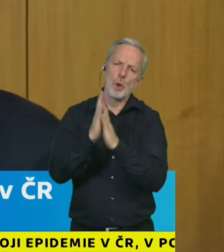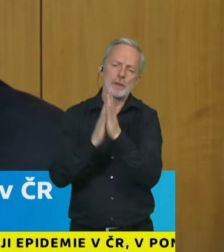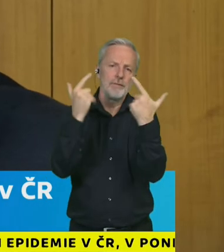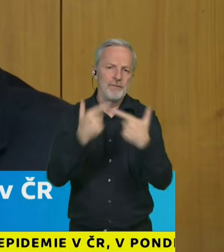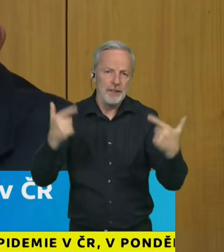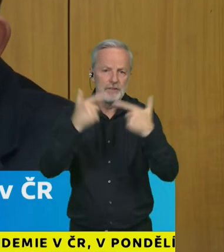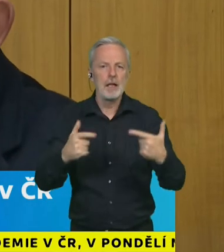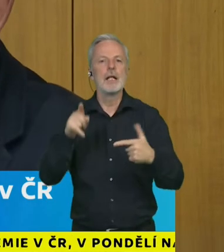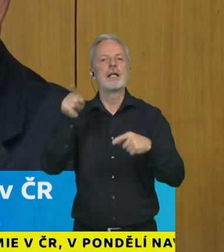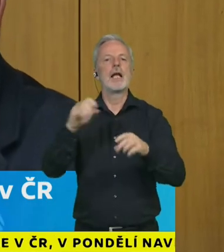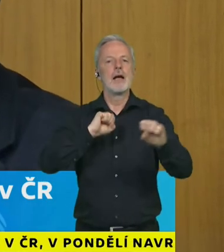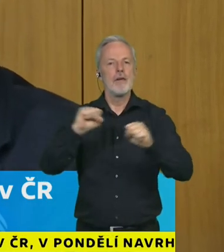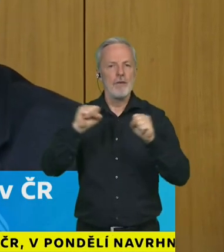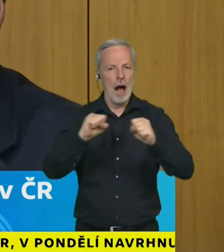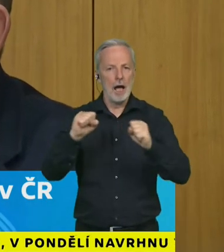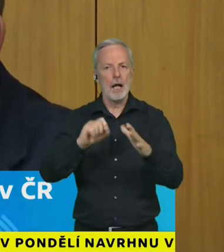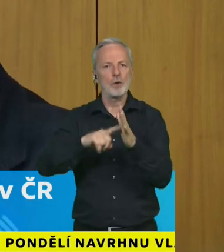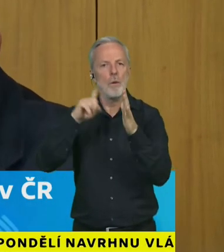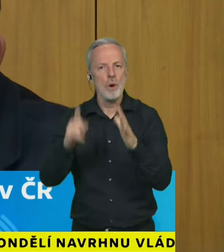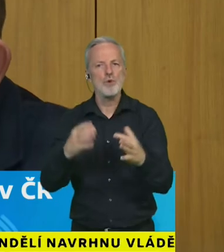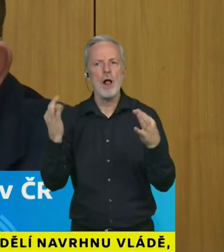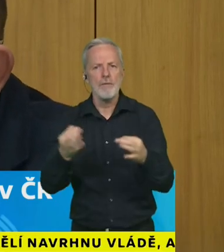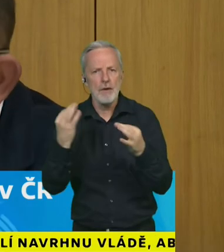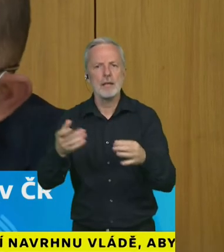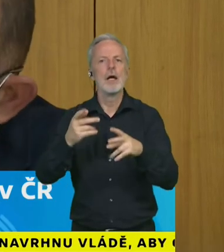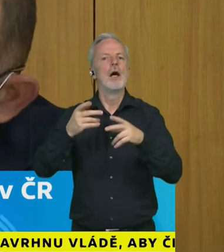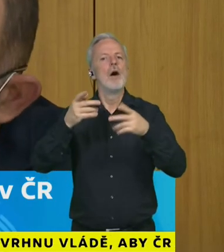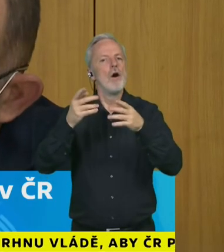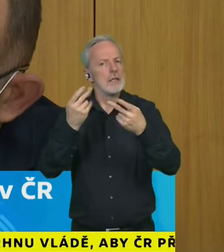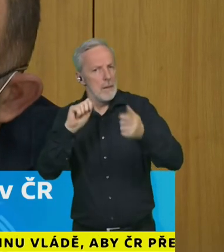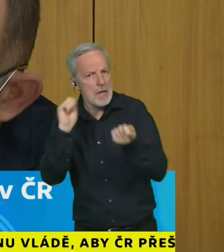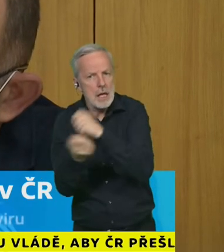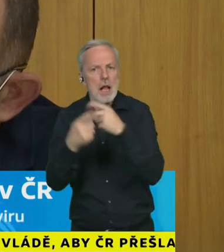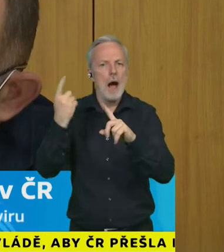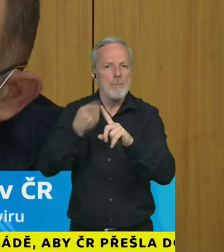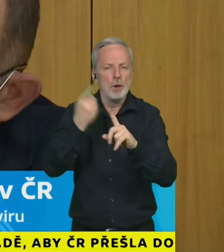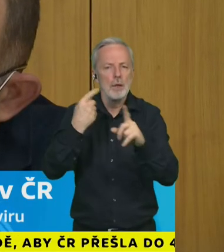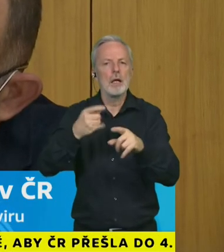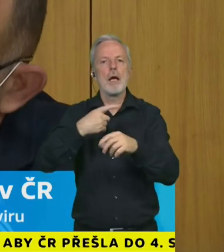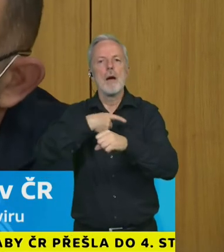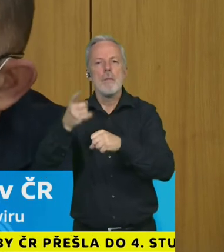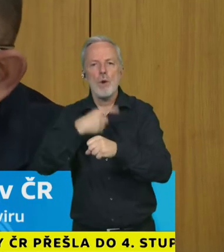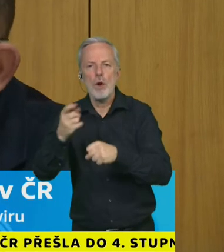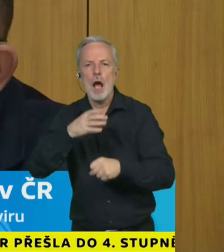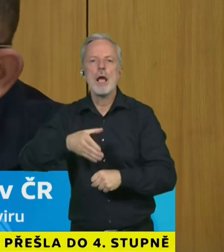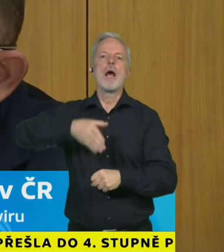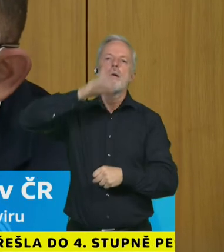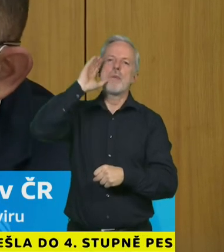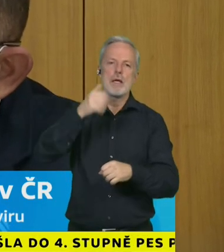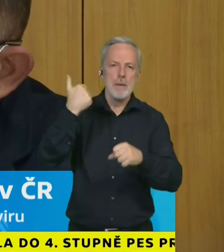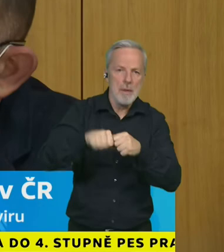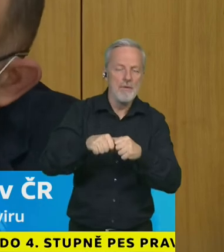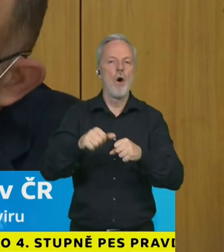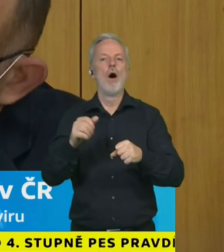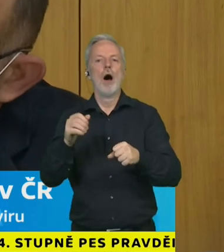opravovaném nařízení ohledně prodeje nápojů z restaurací a jich výdejových okének zakázala i prodej nealkoholických nápojů tedy například kávy nebo čaje